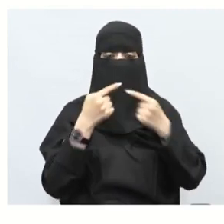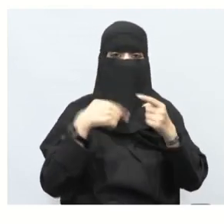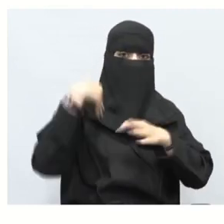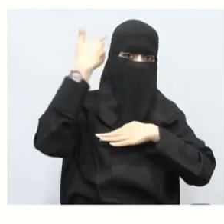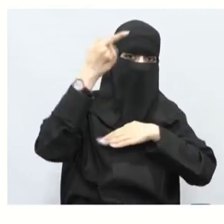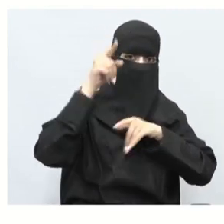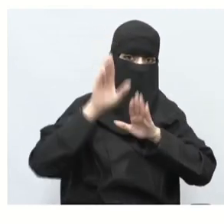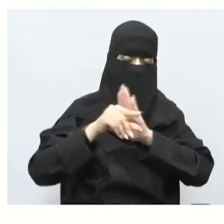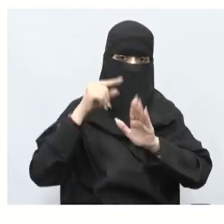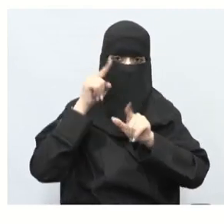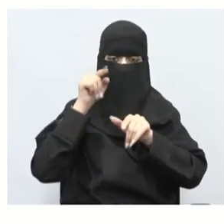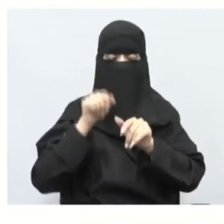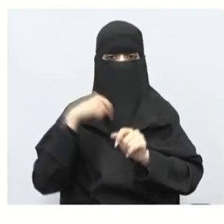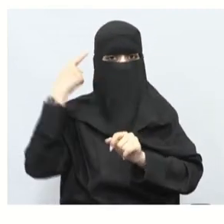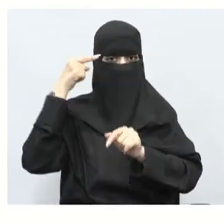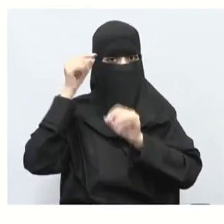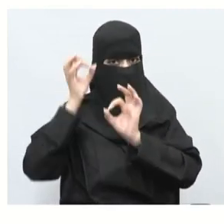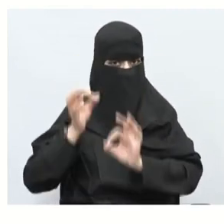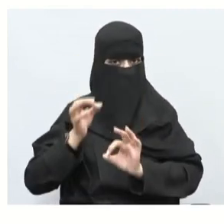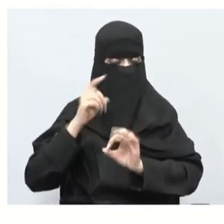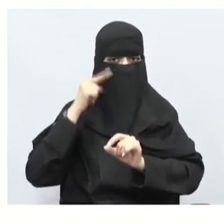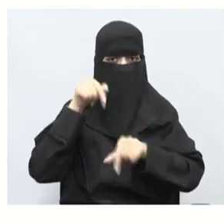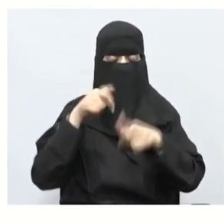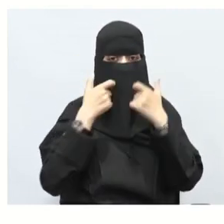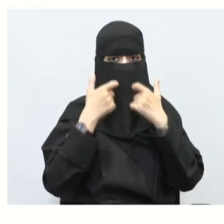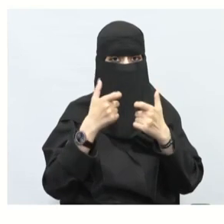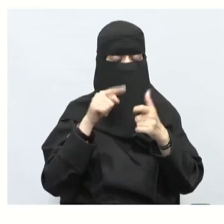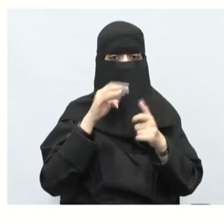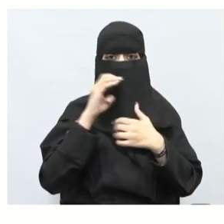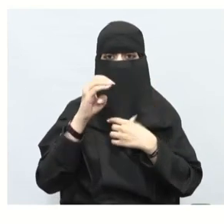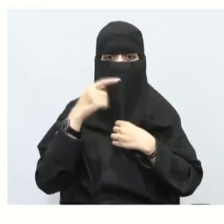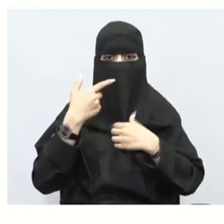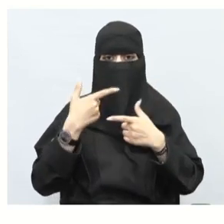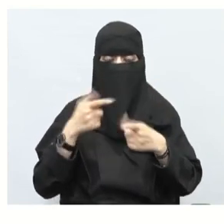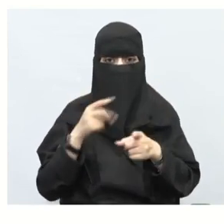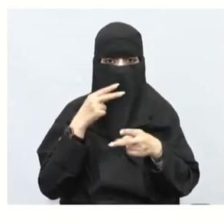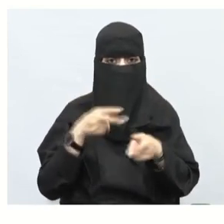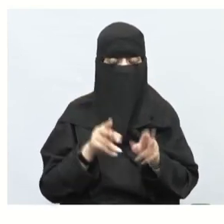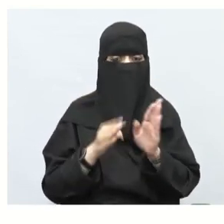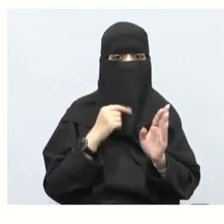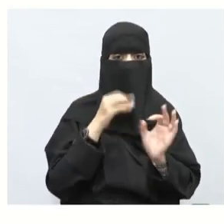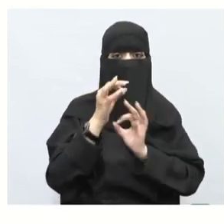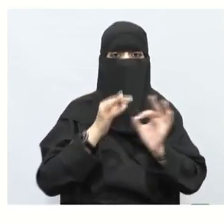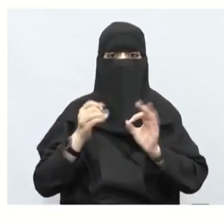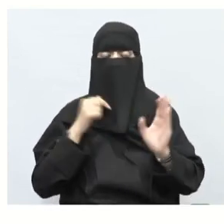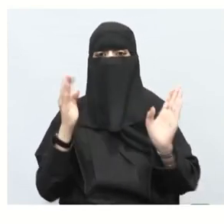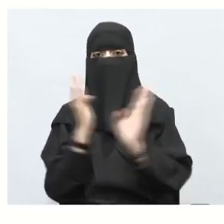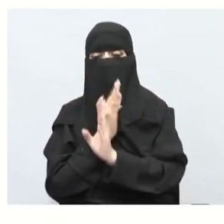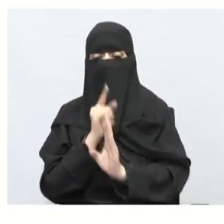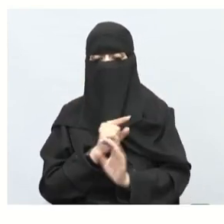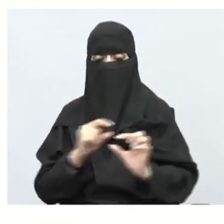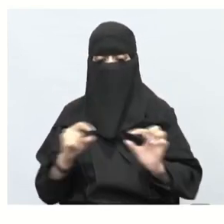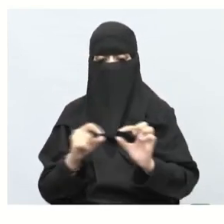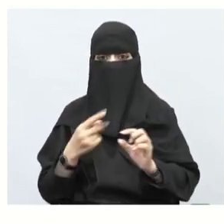شاء الله في الدرس قادم لها فكروا فيها ولكن انتبهوا في الحل ستبدون عكسا عكس القراءة